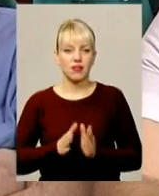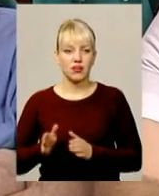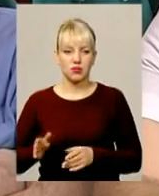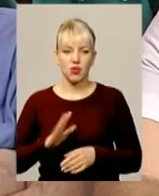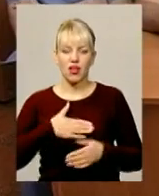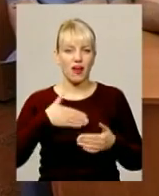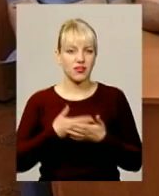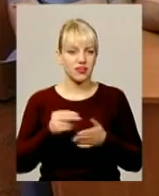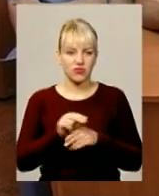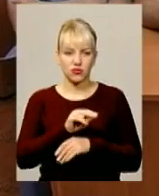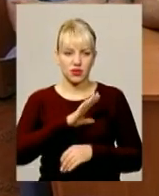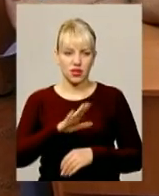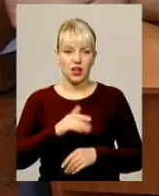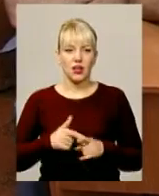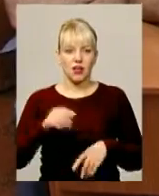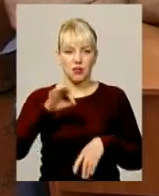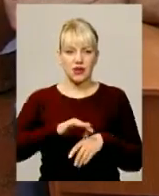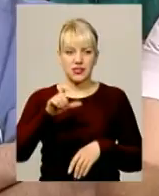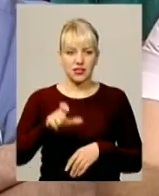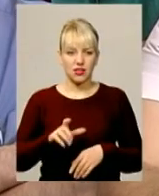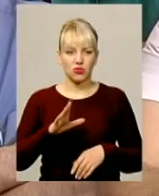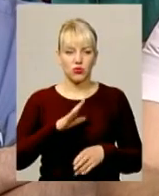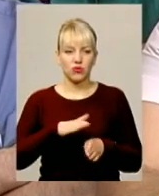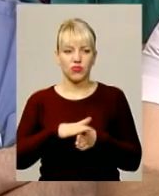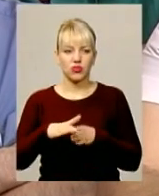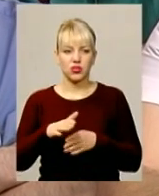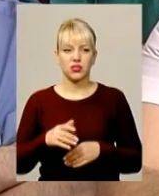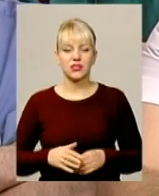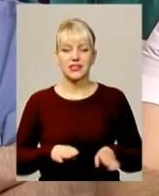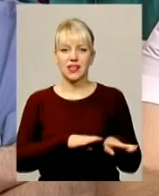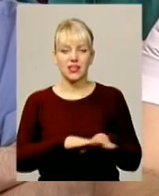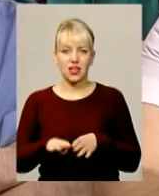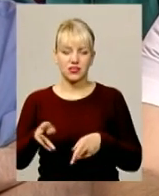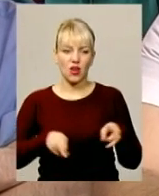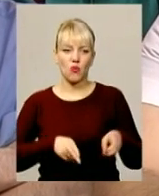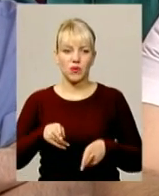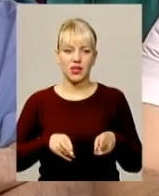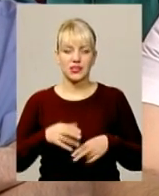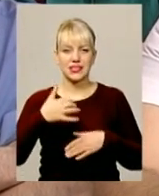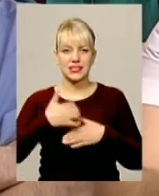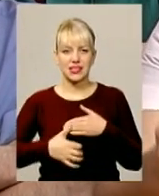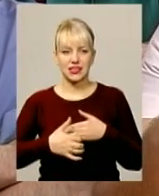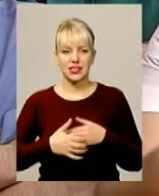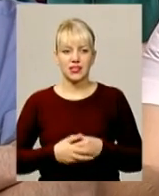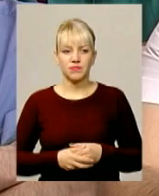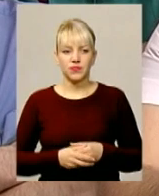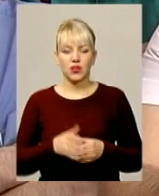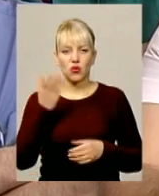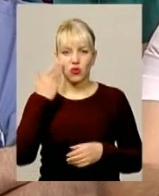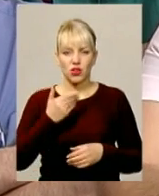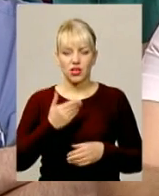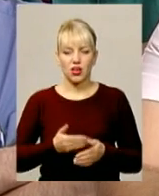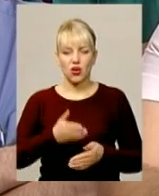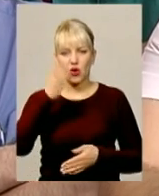вирішити це питання. Пацієнту виконана стандартна операція з серединої стернотомії, це коли розріз